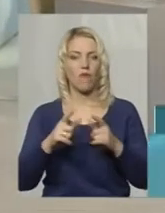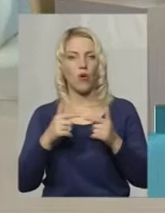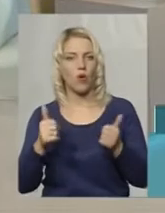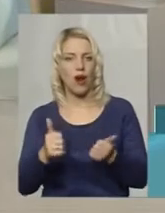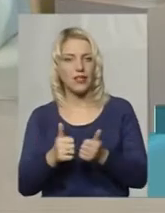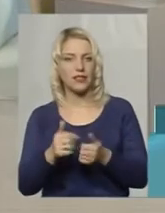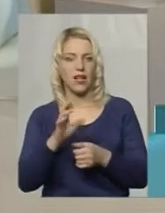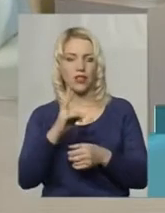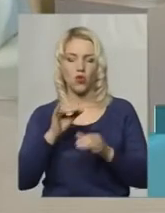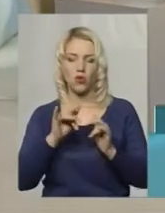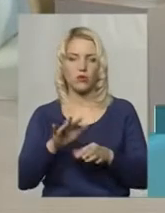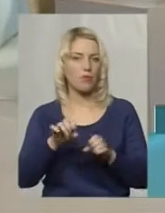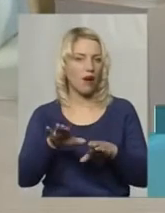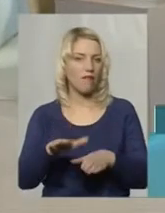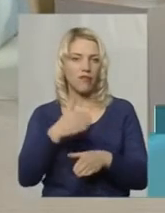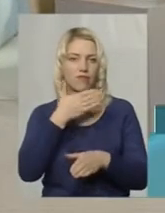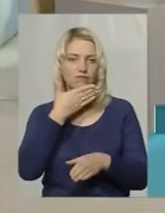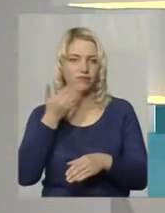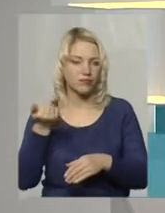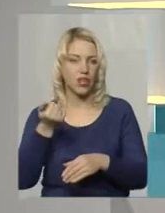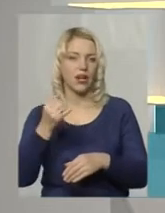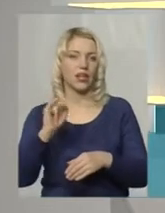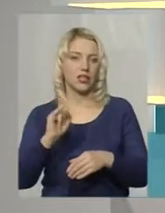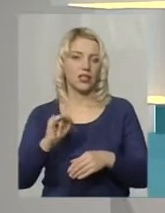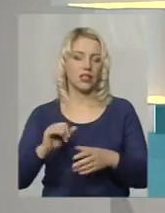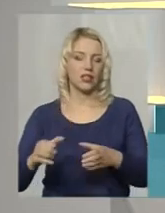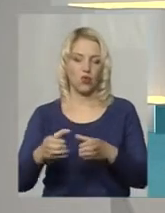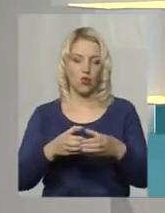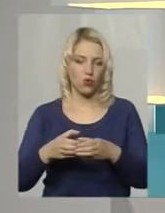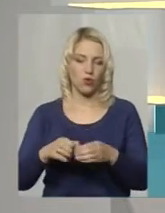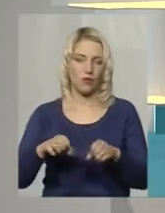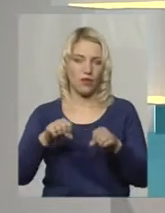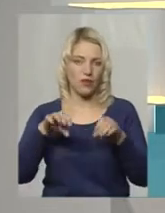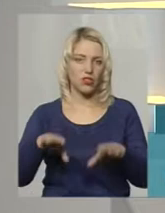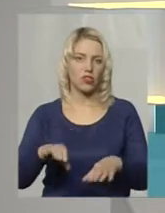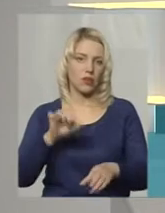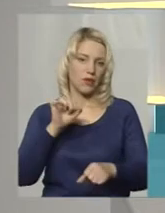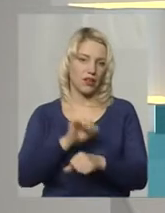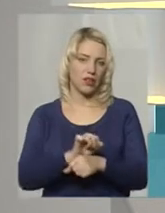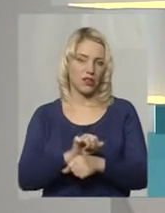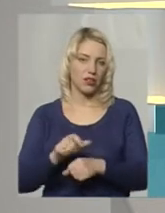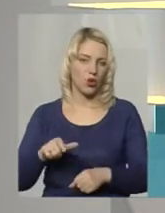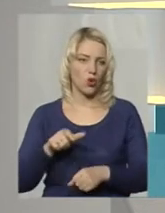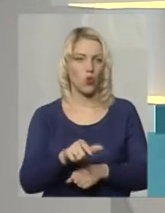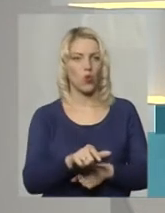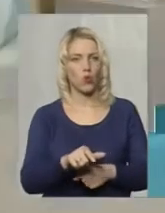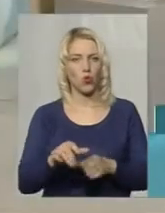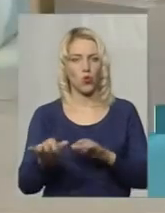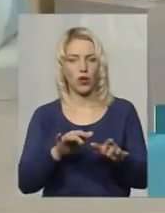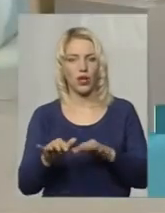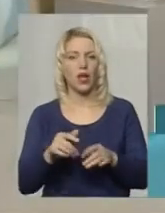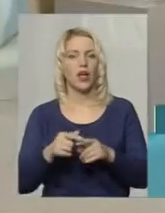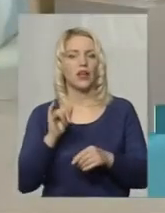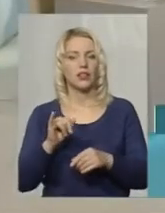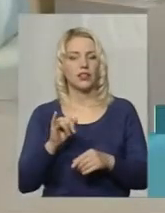але справа не зрушилась з мертвої точки, і гуртом все ж таки вирішують перекрити рух. Для цього є якийсь законний спосіб,